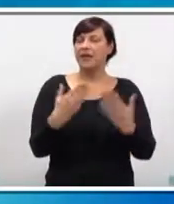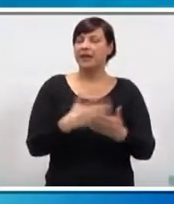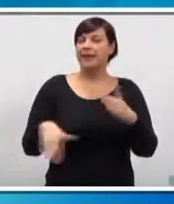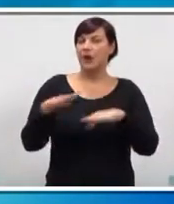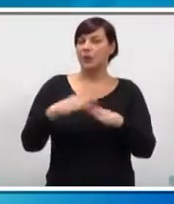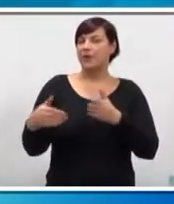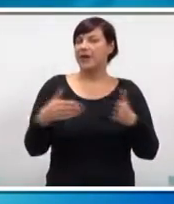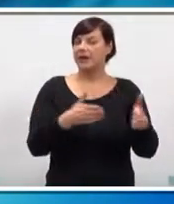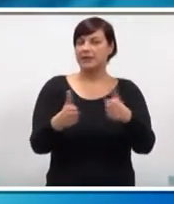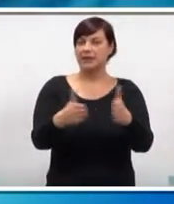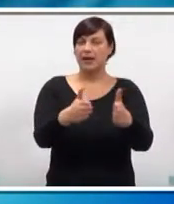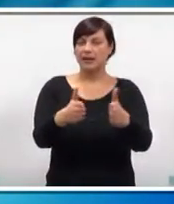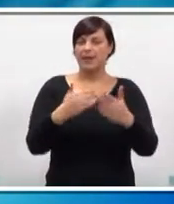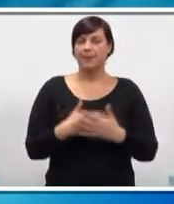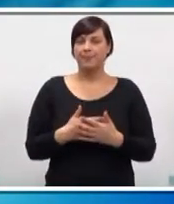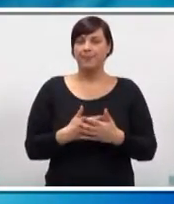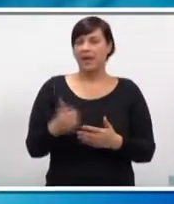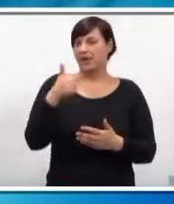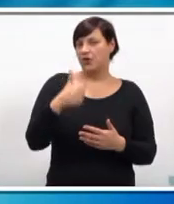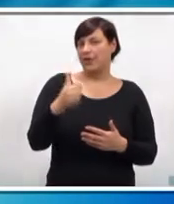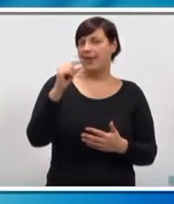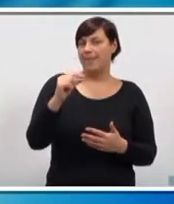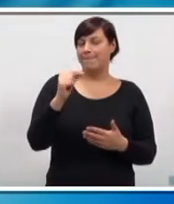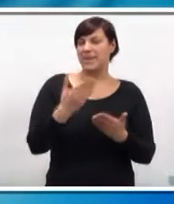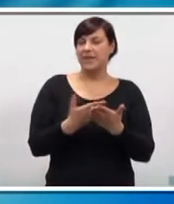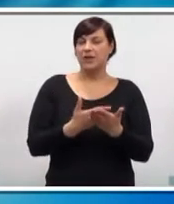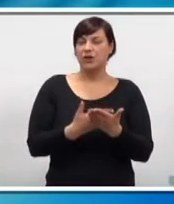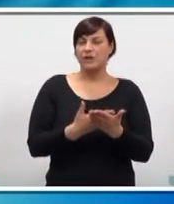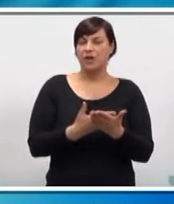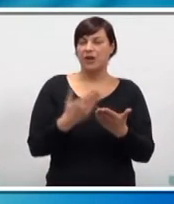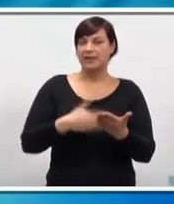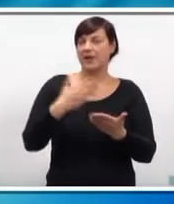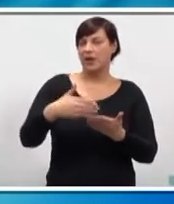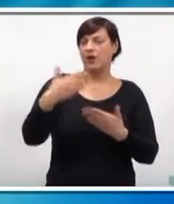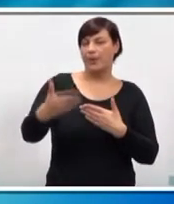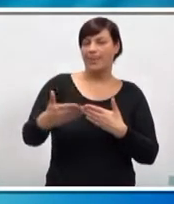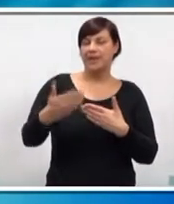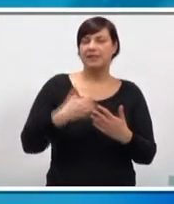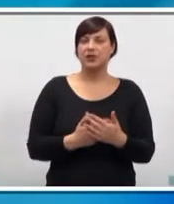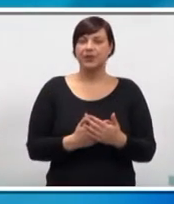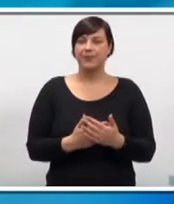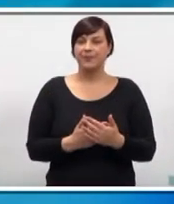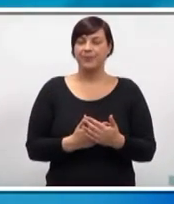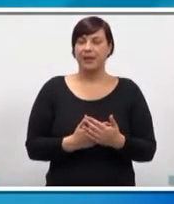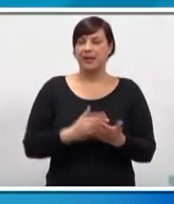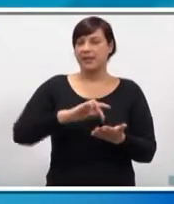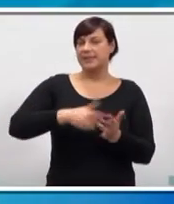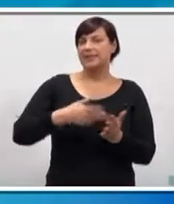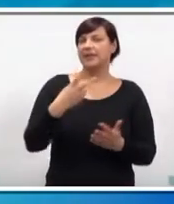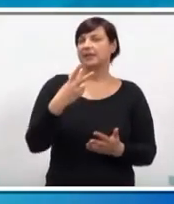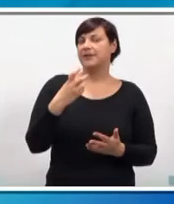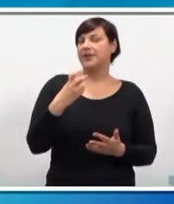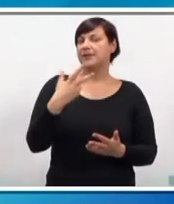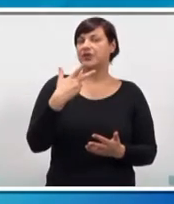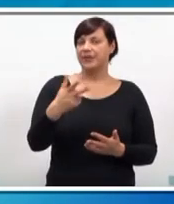rekonstrukciju ceste od magistrale do Bosanke. Ovo je tek jedna mini dozvola u odnosu na sve one koje predstoje, dakle tih